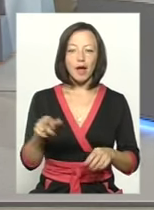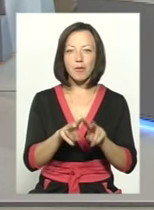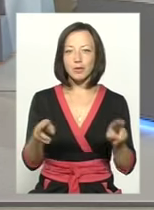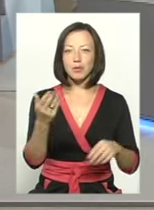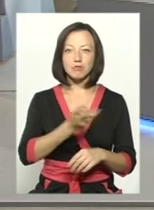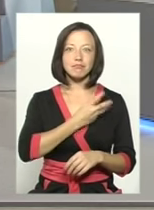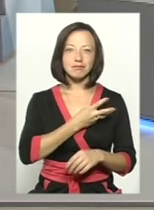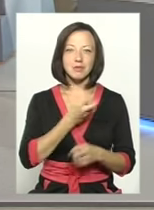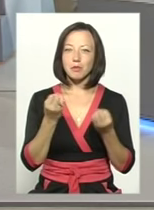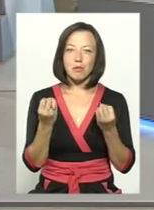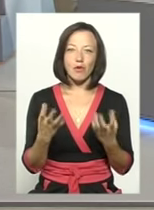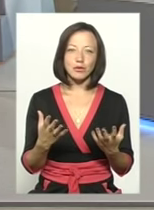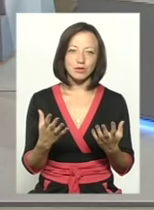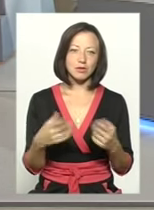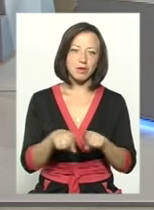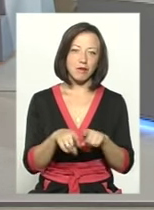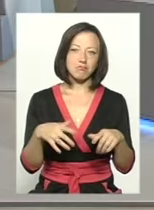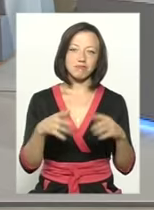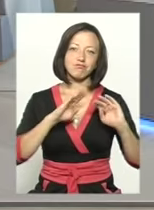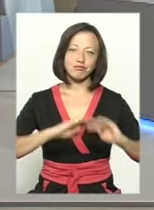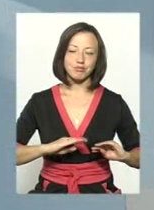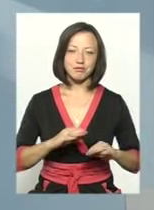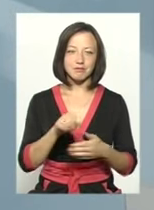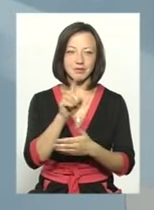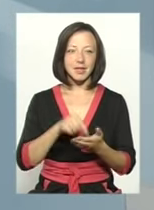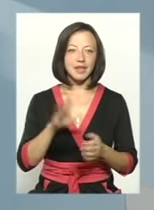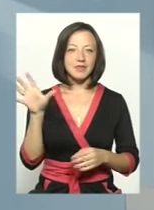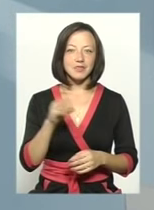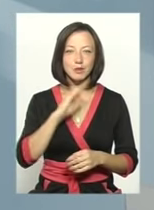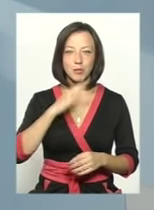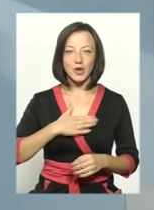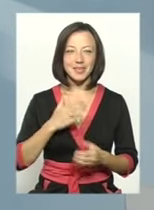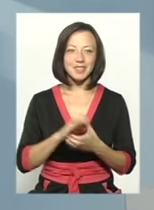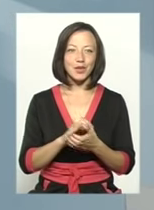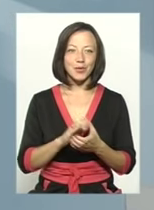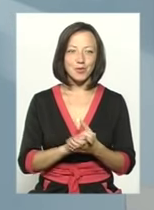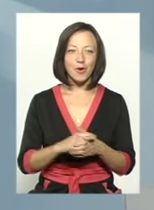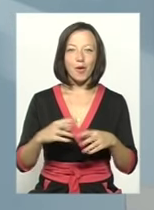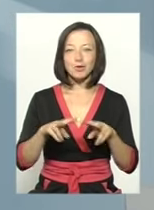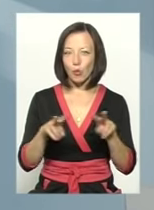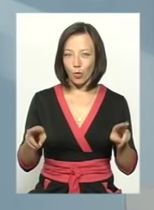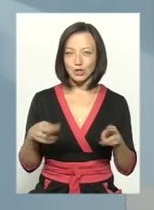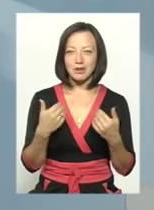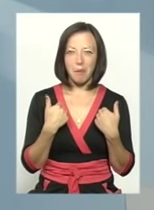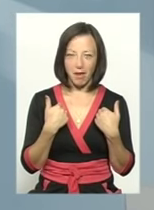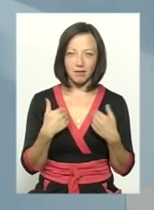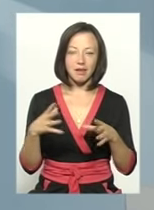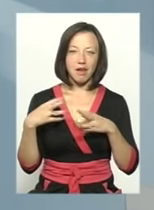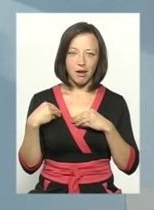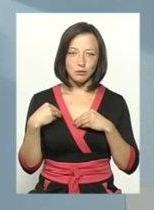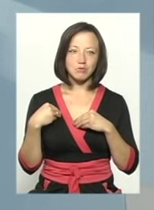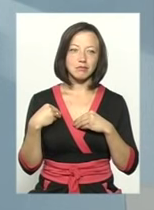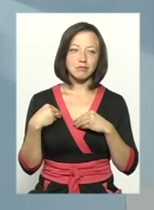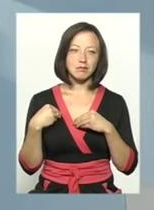горять, а не просто тліють? Всі мої знайомі, вони похожі на мене, тому що ми разом з ними